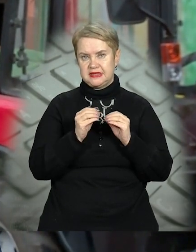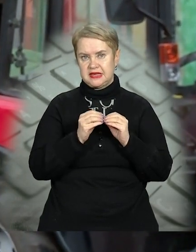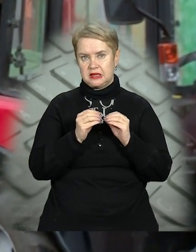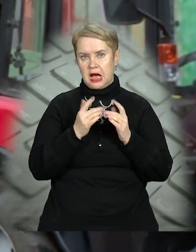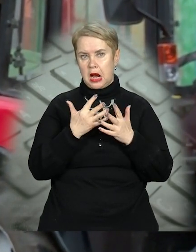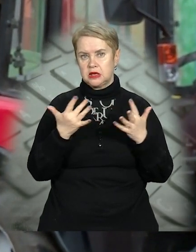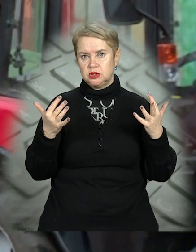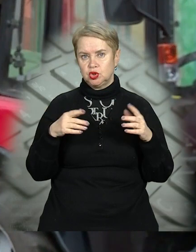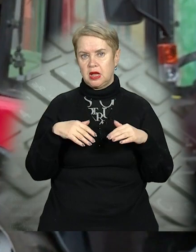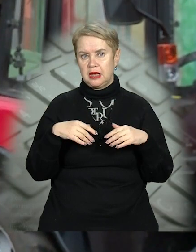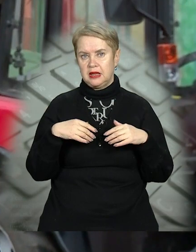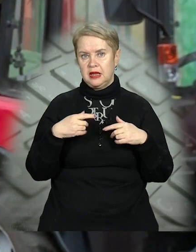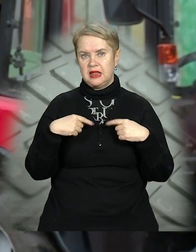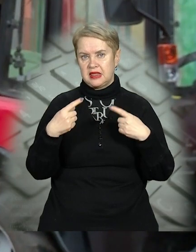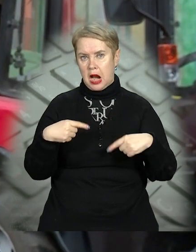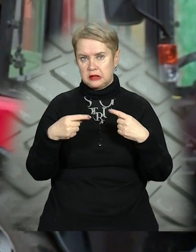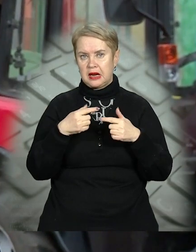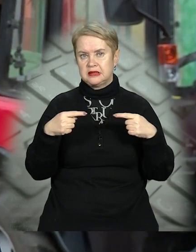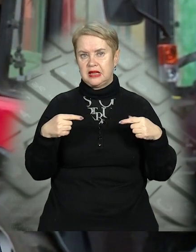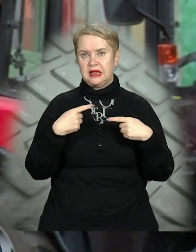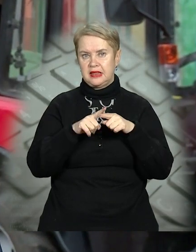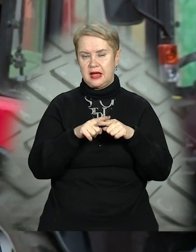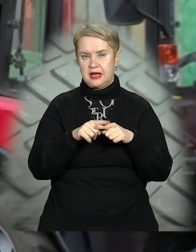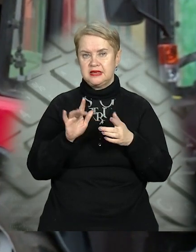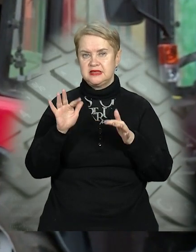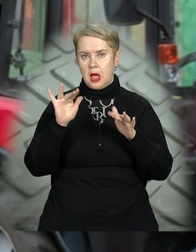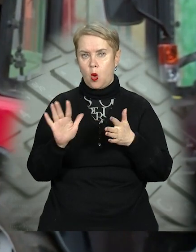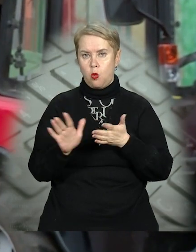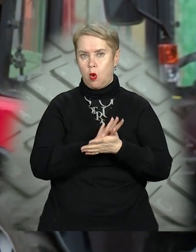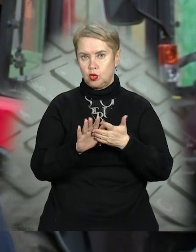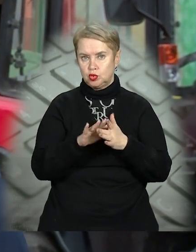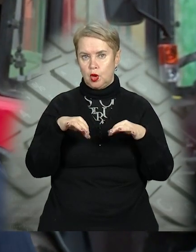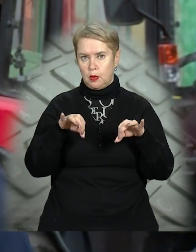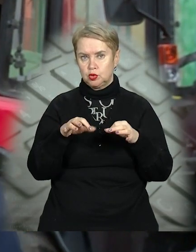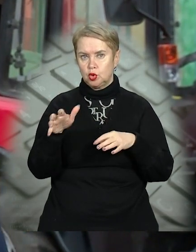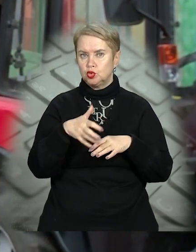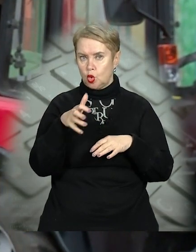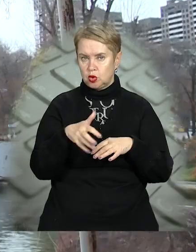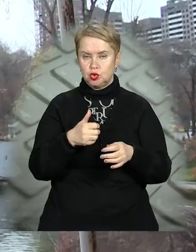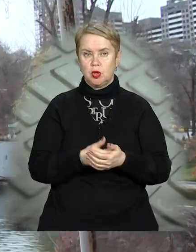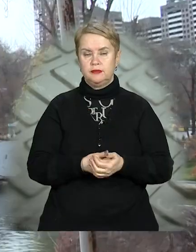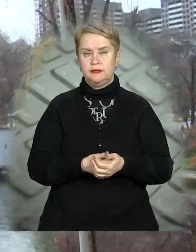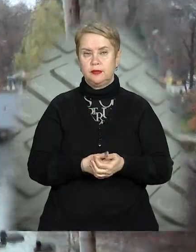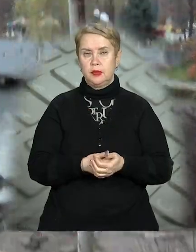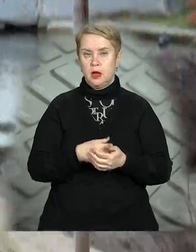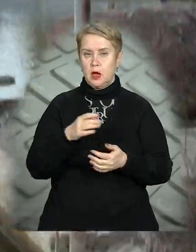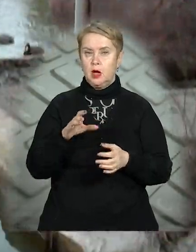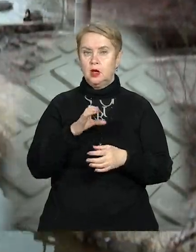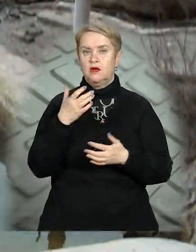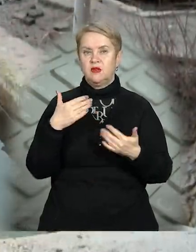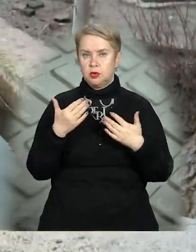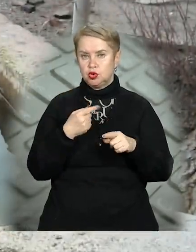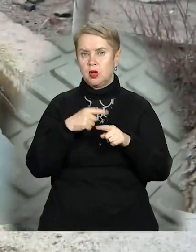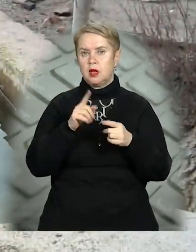різних тракторів і інші техніки, включаючи снігоборочні, віддільні машини, щоточні машини. В зонах відпочинку